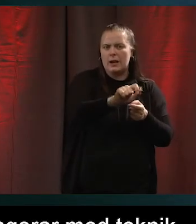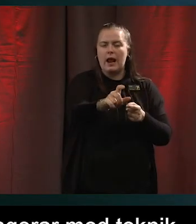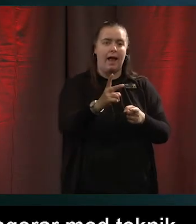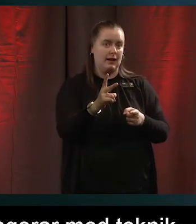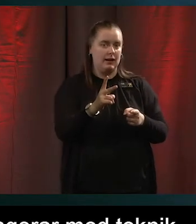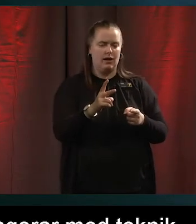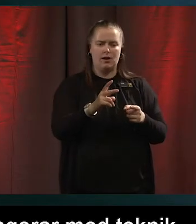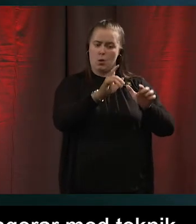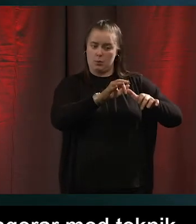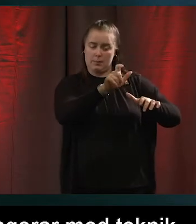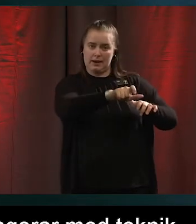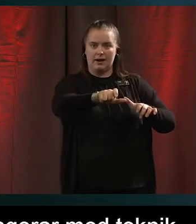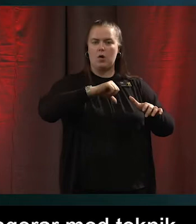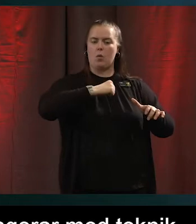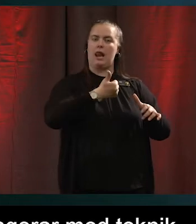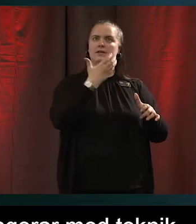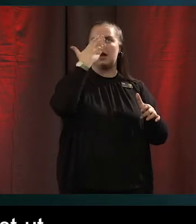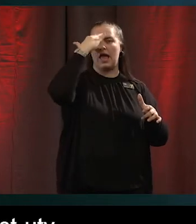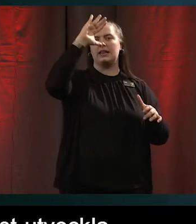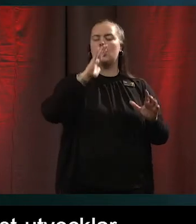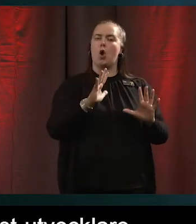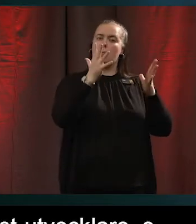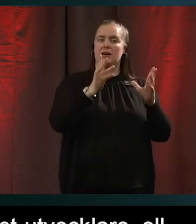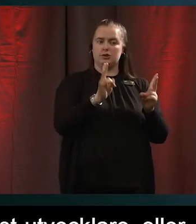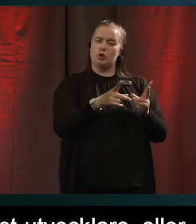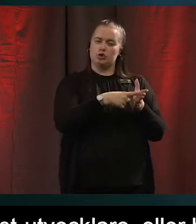äldre och uppleva det här själva snart kanske?